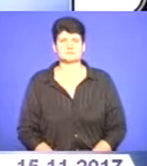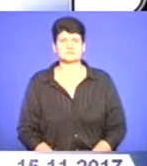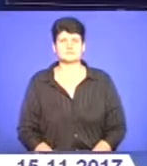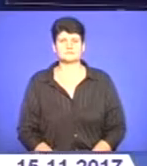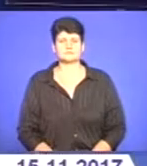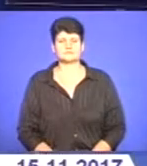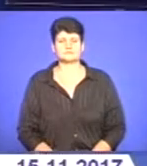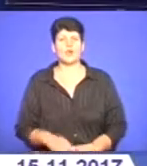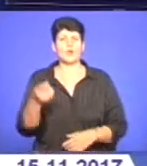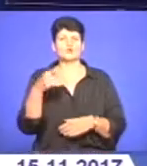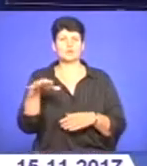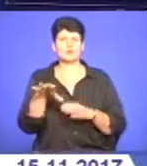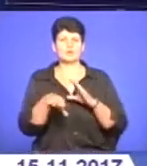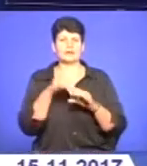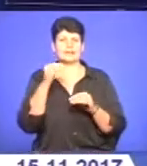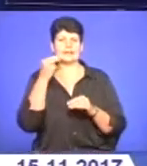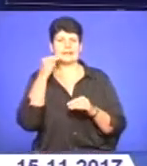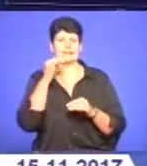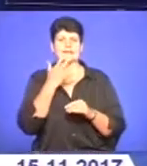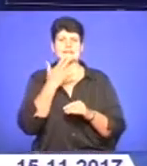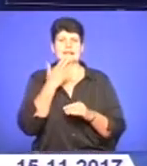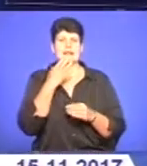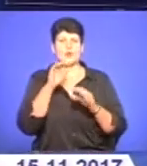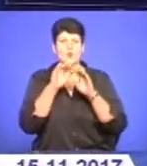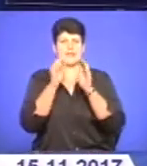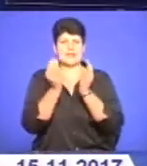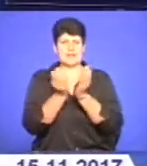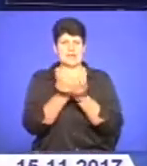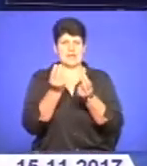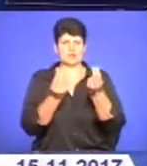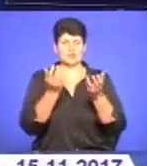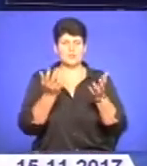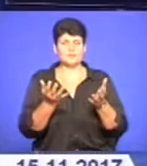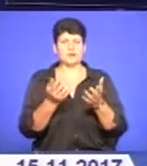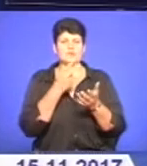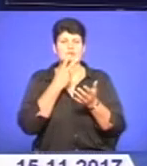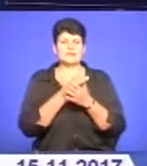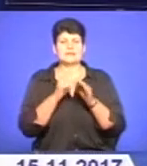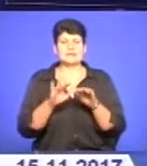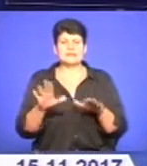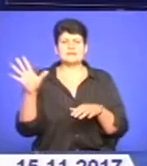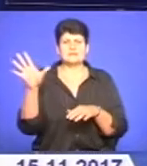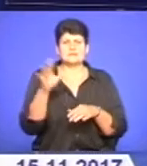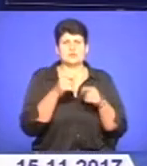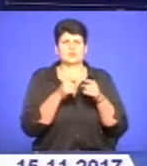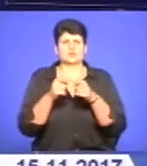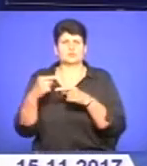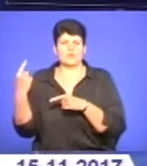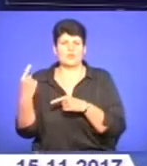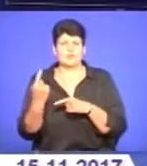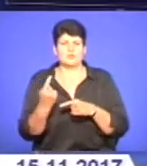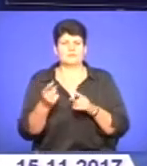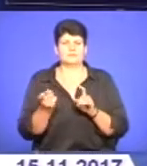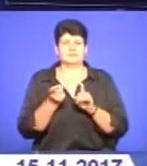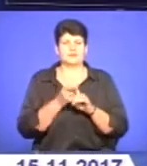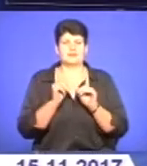У Тернополі обирають найкращу національну іграшку. У свої роботи продемонстрували учні з усіх куточків області. Долучились навіть